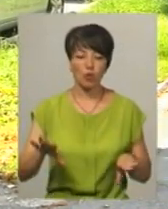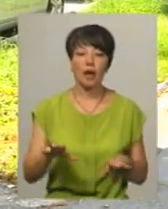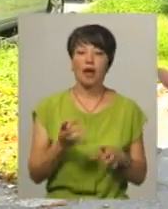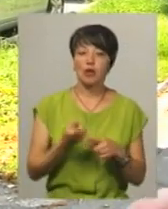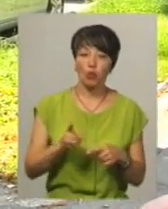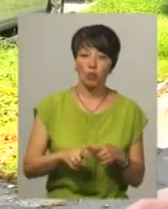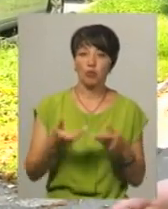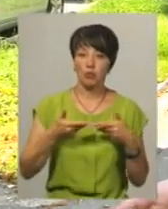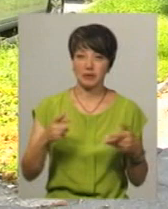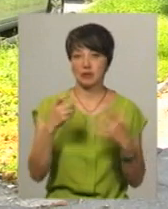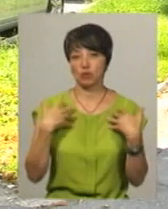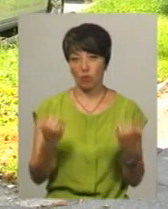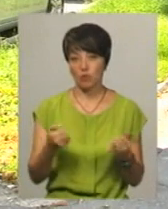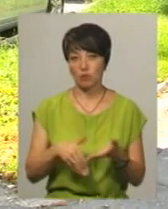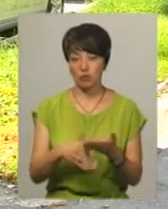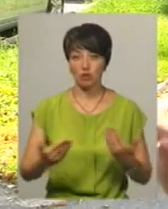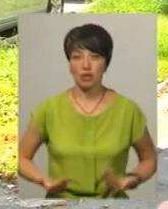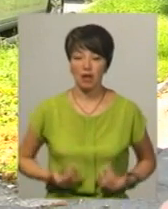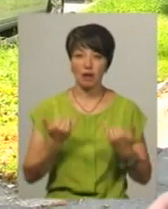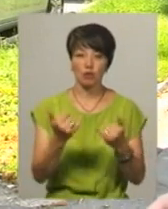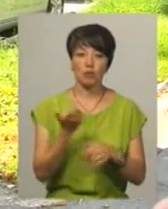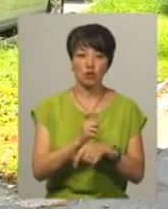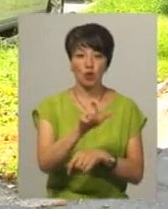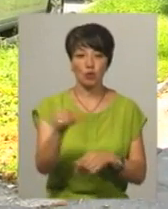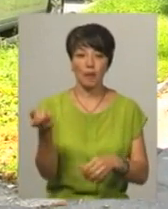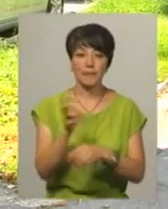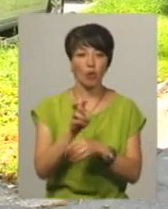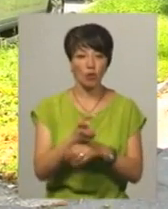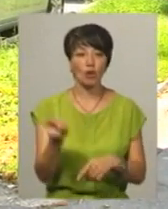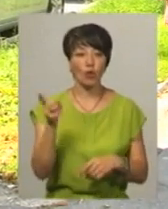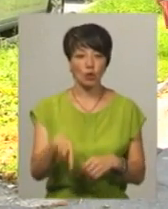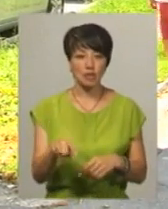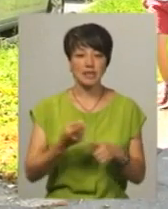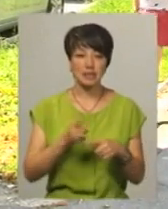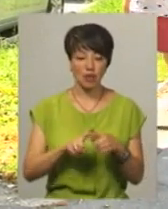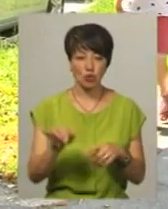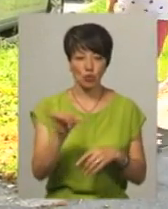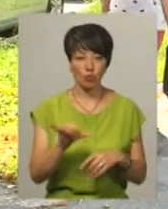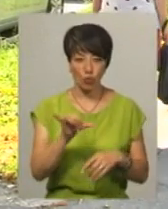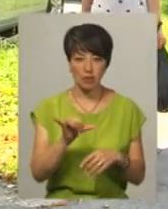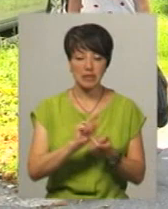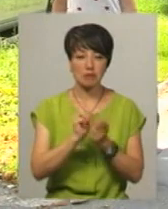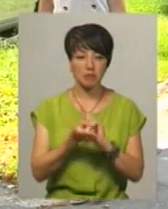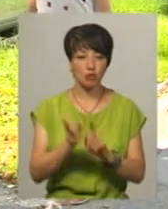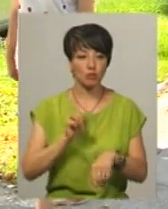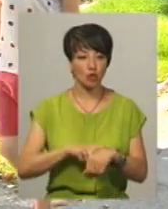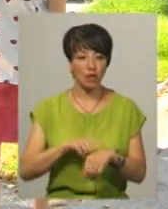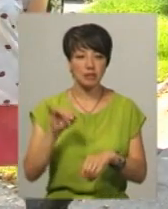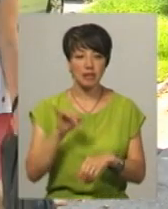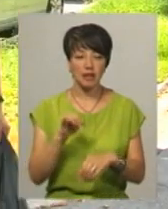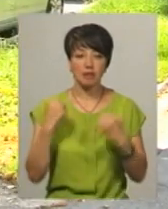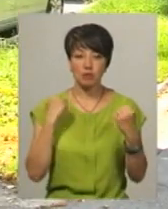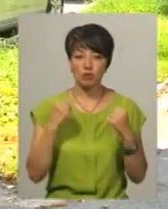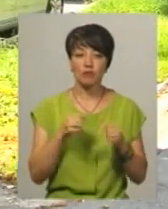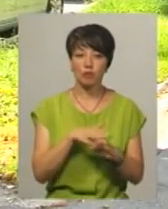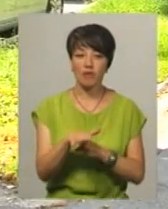Тому ми за здоровий спосіб життя, для того, щоб більше людей приходило. Отже, з цієї суботи ми змінюємо час і «Фітнес